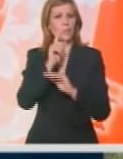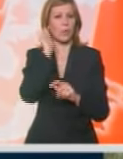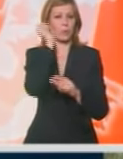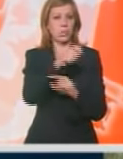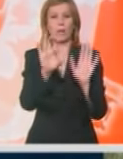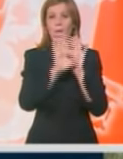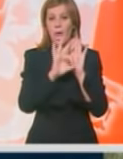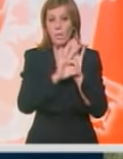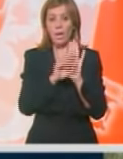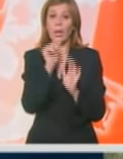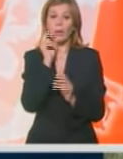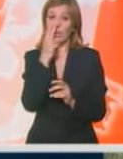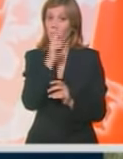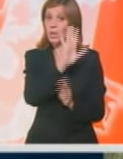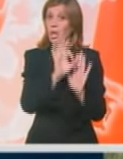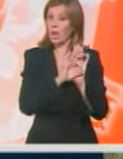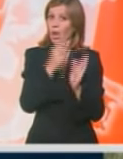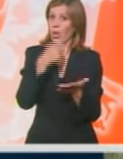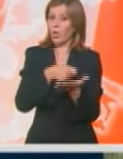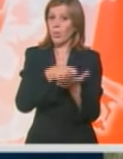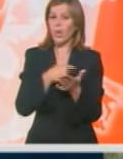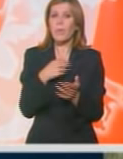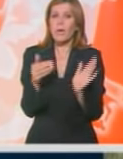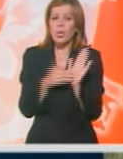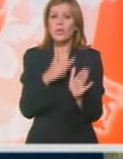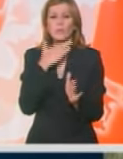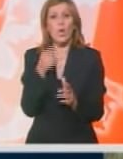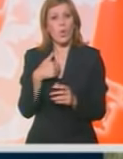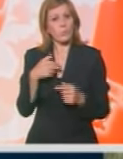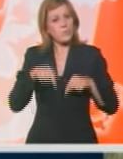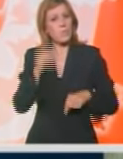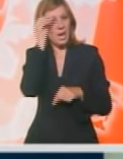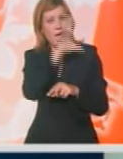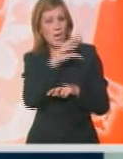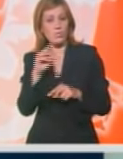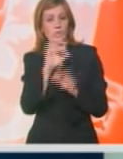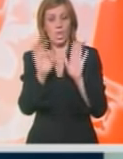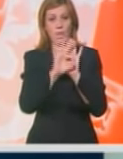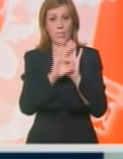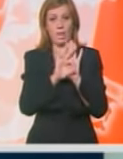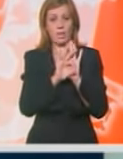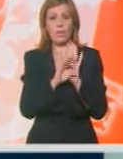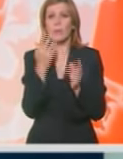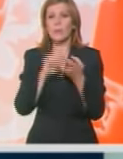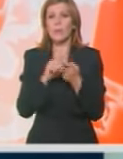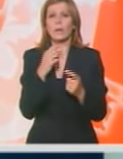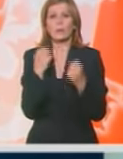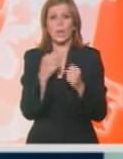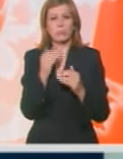privredu, ali kada pogledate japansku ekonomiju, mi još mnogo toga treba da naučimo od Japana. Bez obzira na nagli uspon, kineski